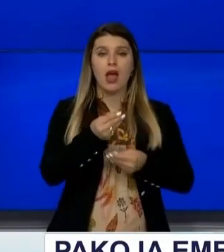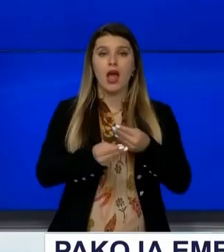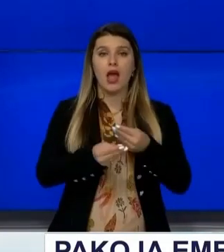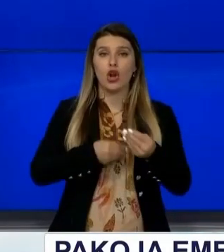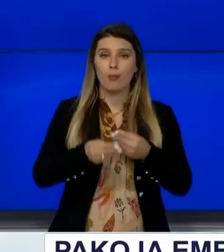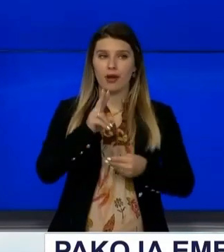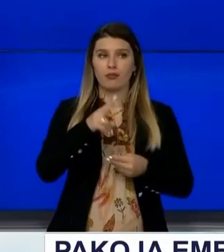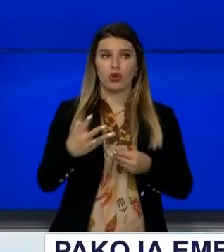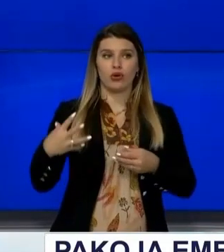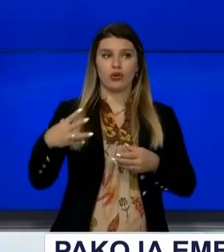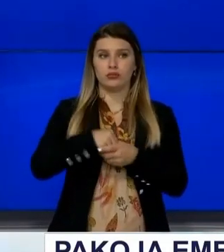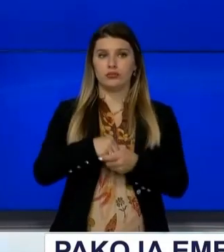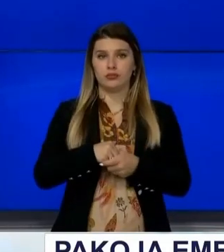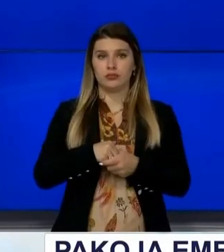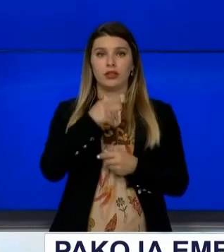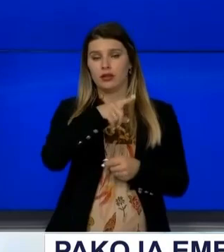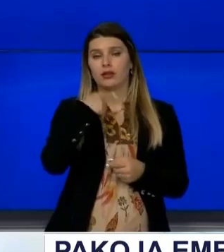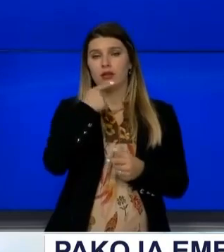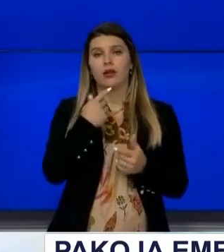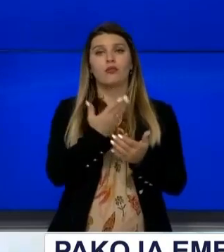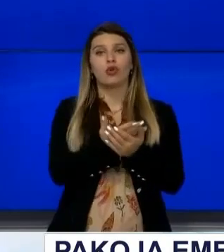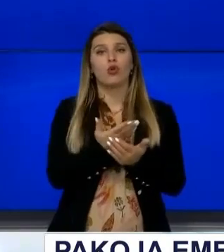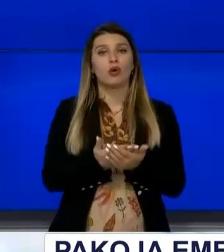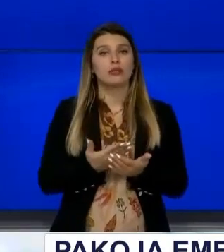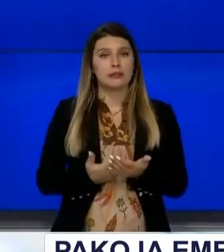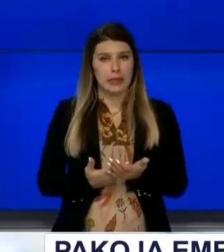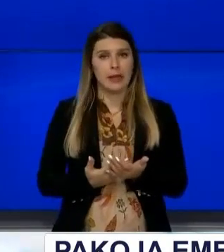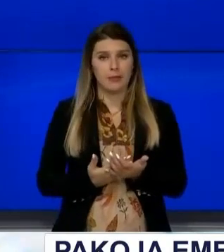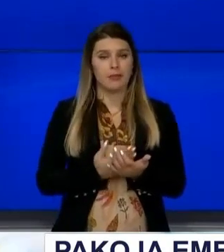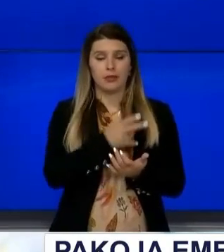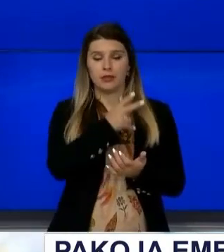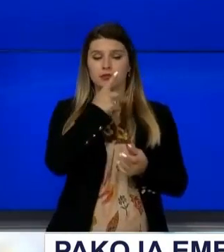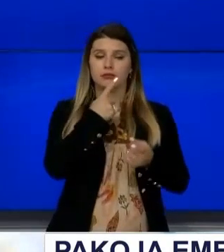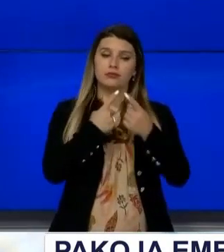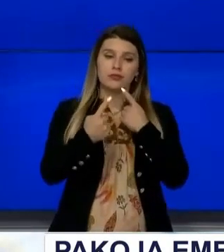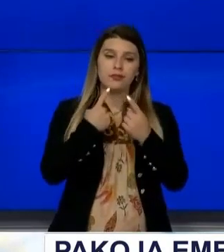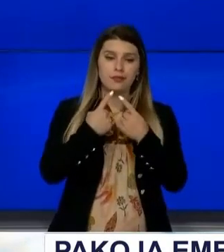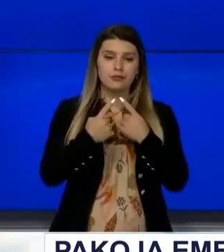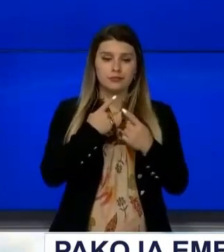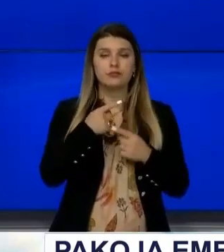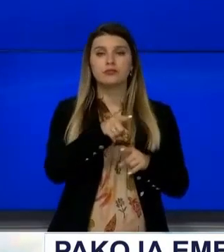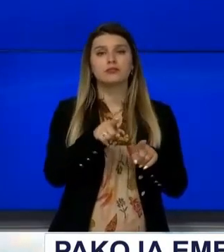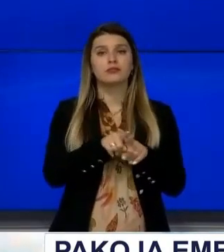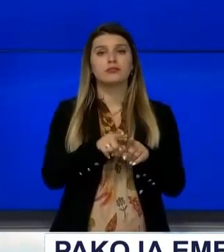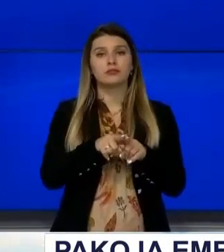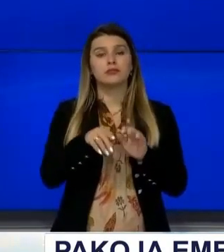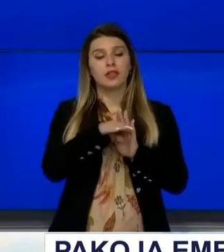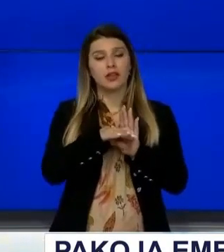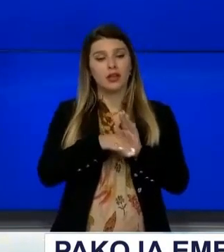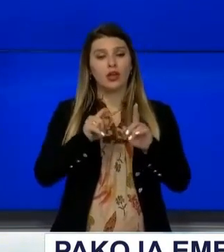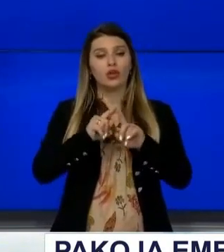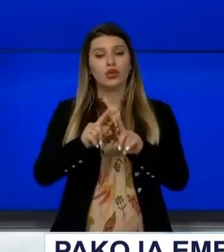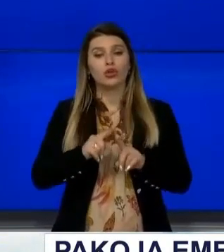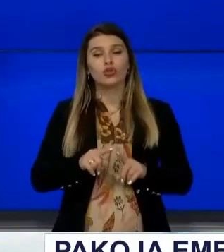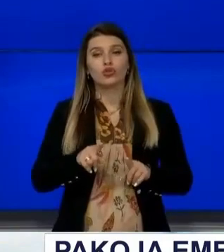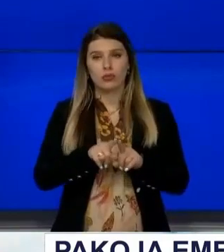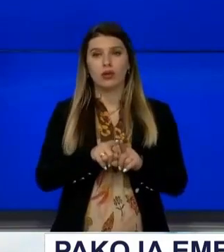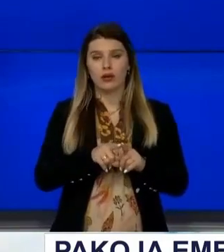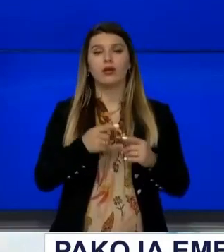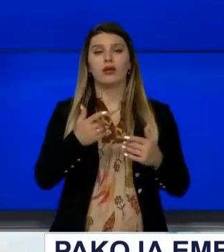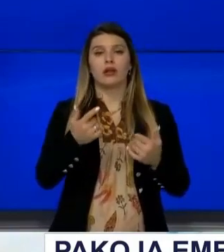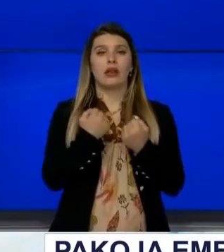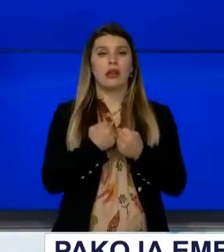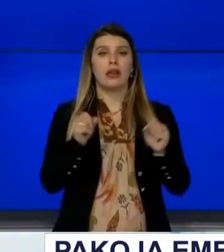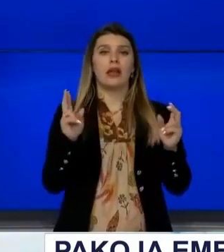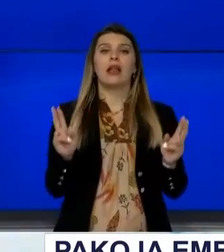kompensim A i thasë e rekomendime që morë i sot dhëtë ishtroj për diskutim Që masat e marë atë prekin sa më pak ata dhe tjenë